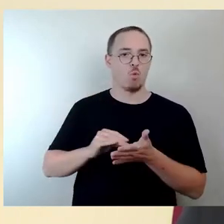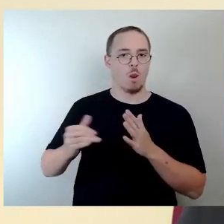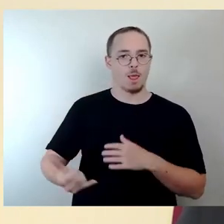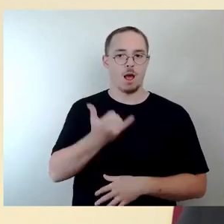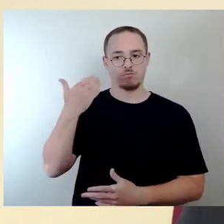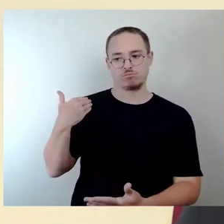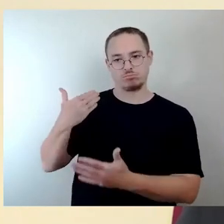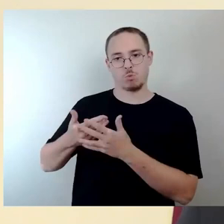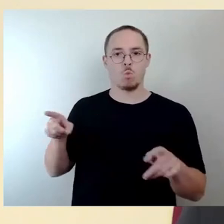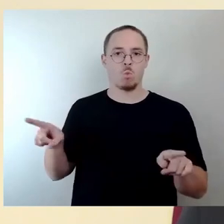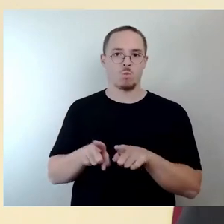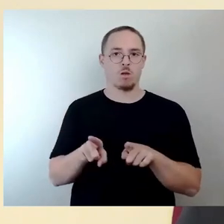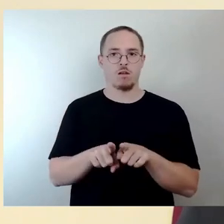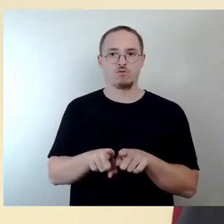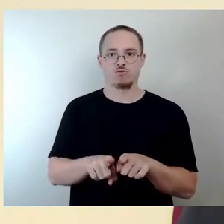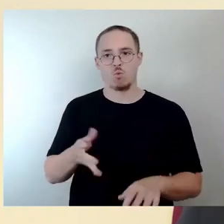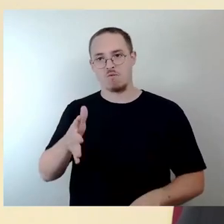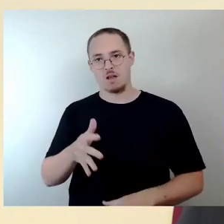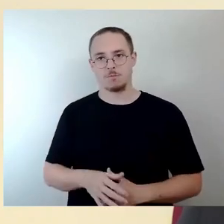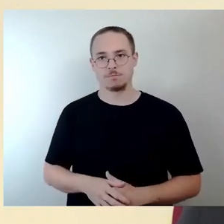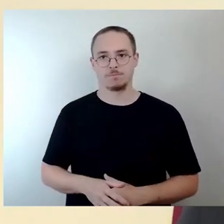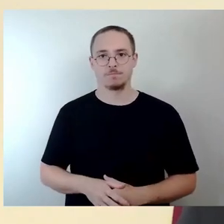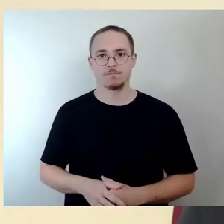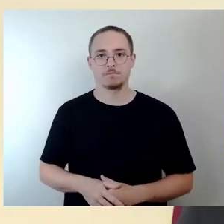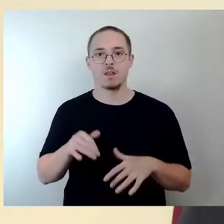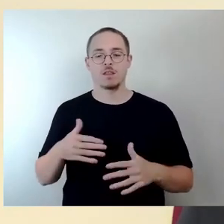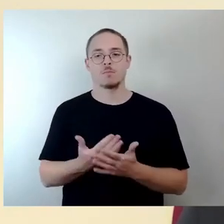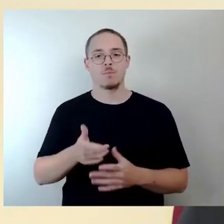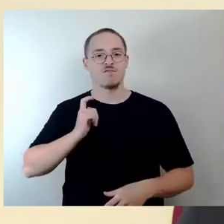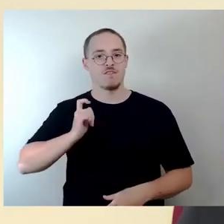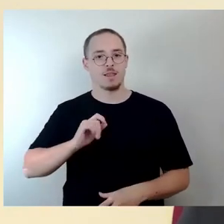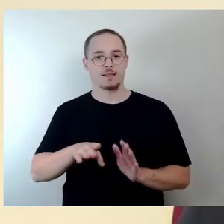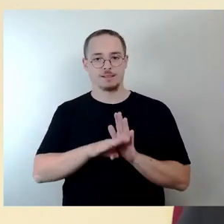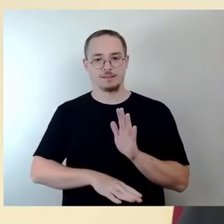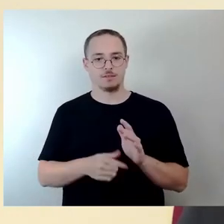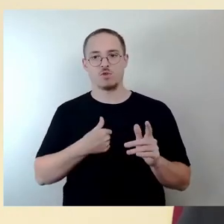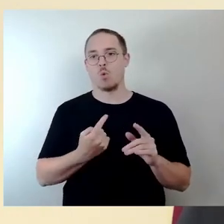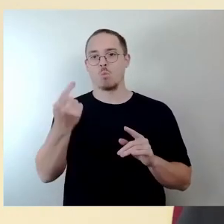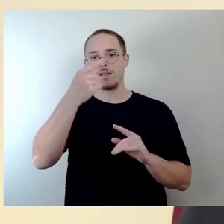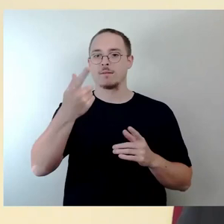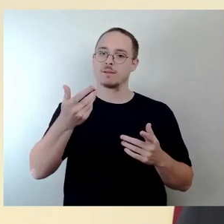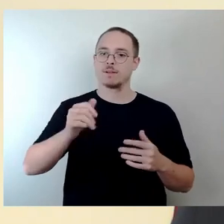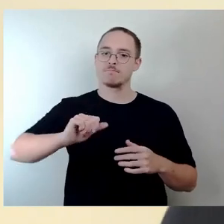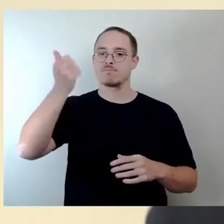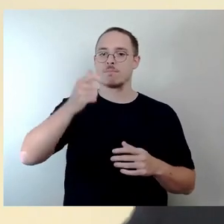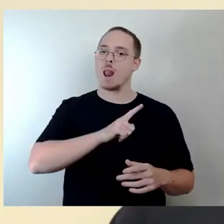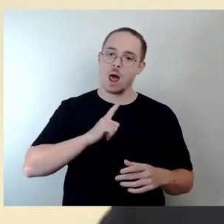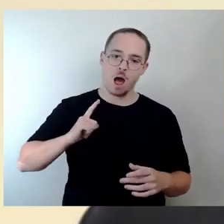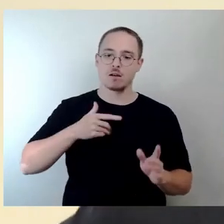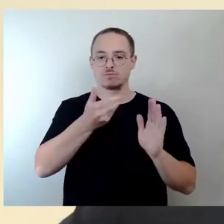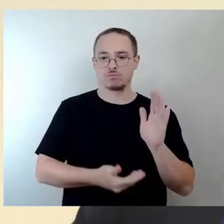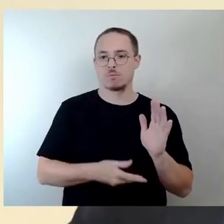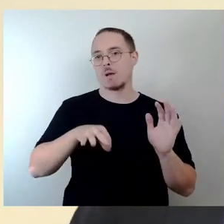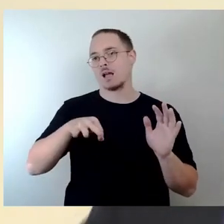Ich fange mal von oben an mit den längsten Wartelisten bis hin zu den einzelnen für den Bereich Elementarstufe. Das umfasst